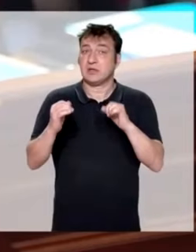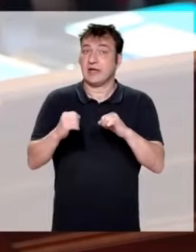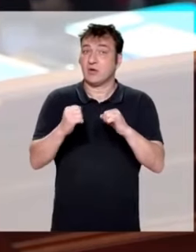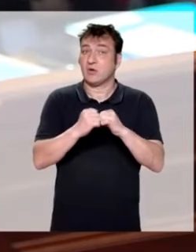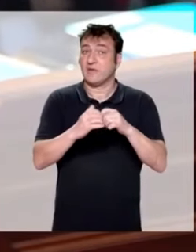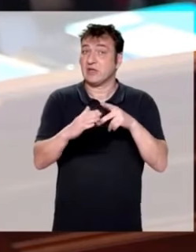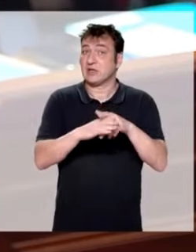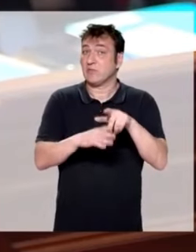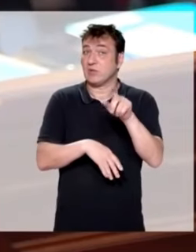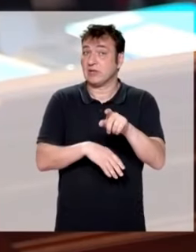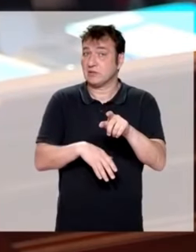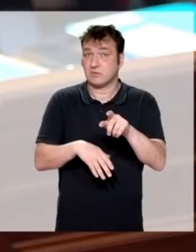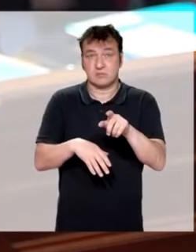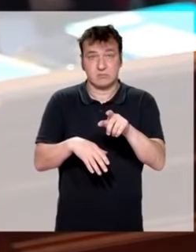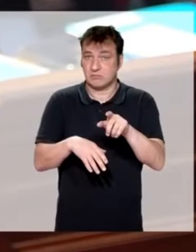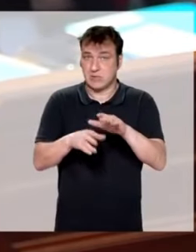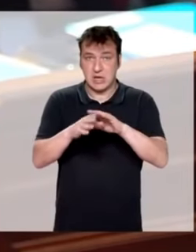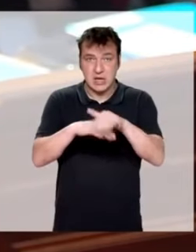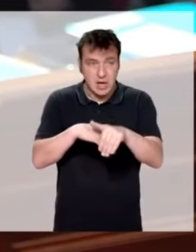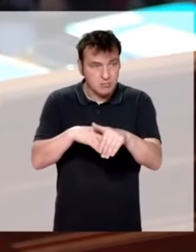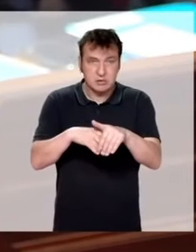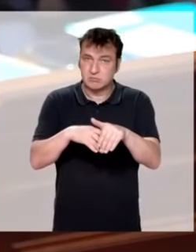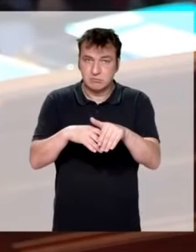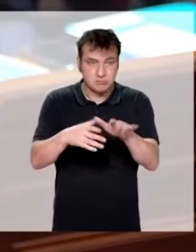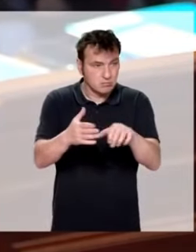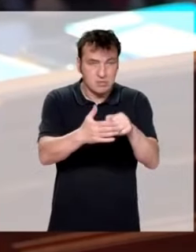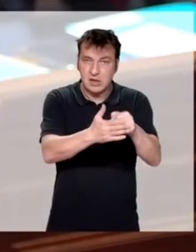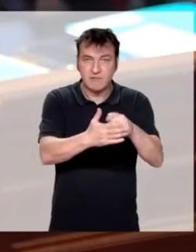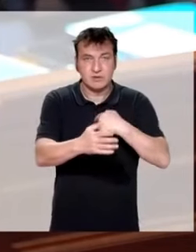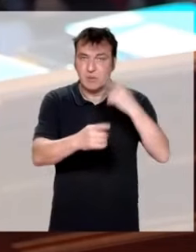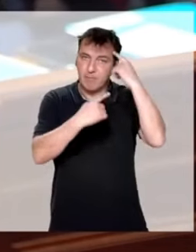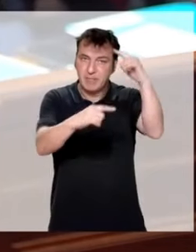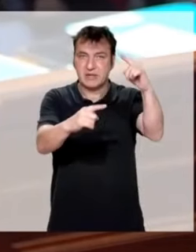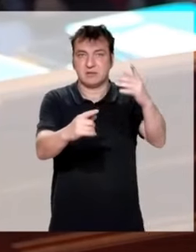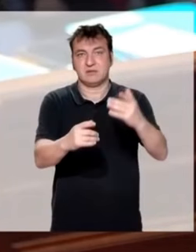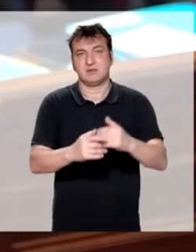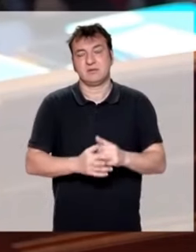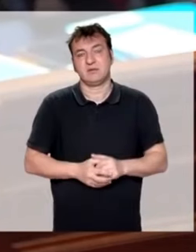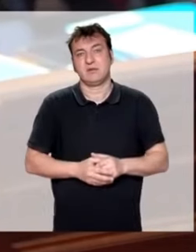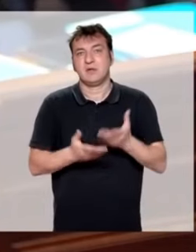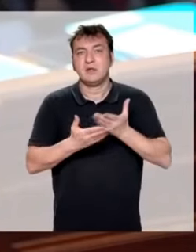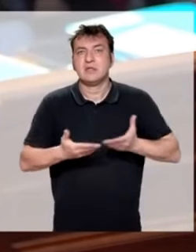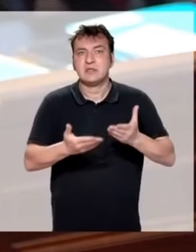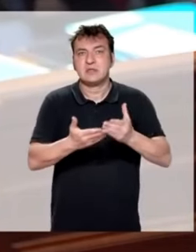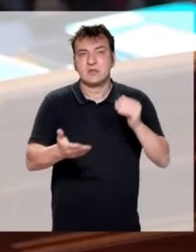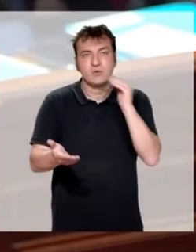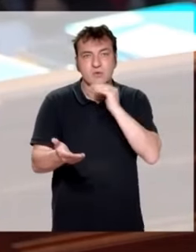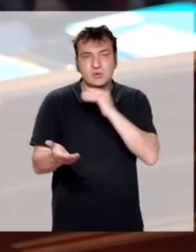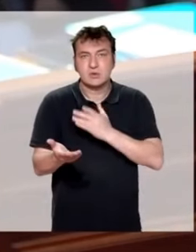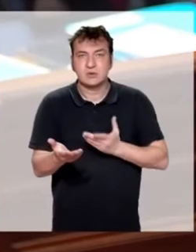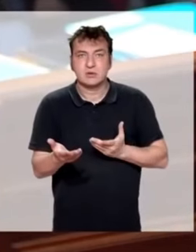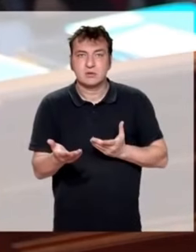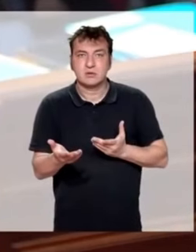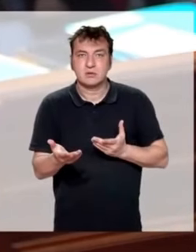début de votre question, mais je suis très en désaccord avec la fin de votre question. L'état d'urgence n'est pas